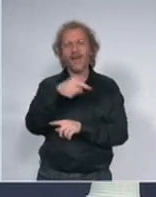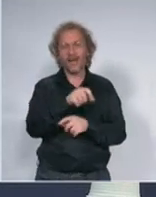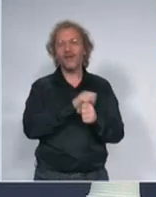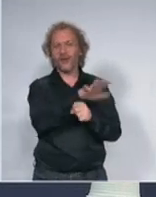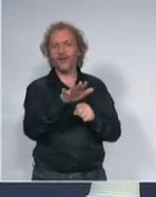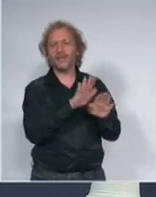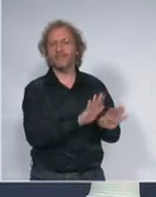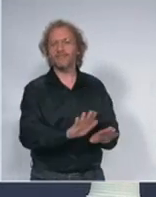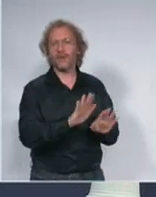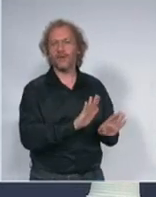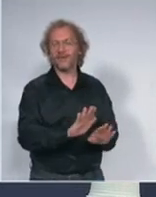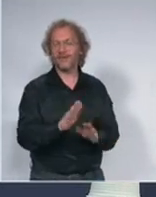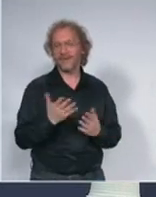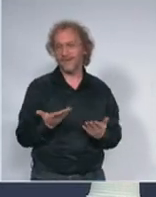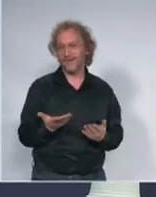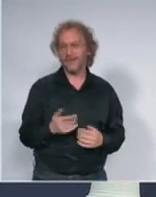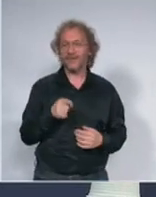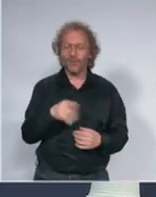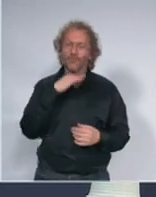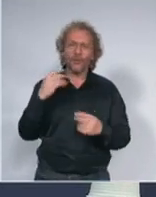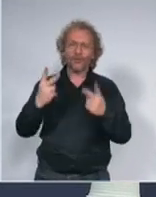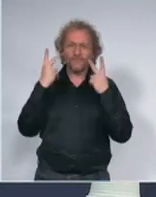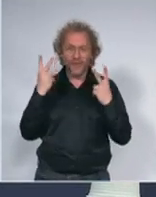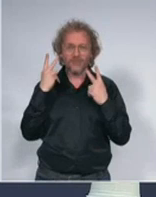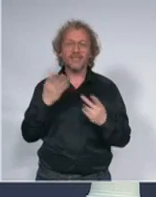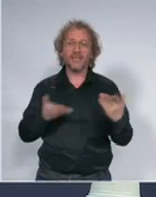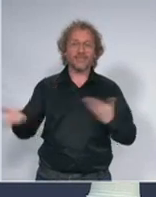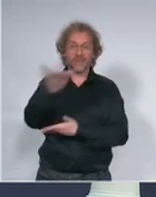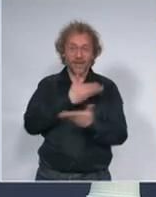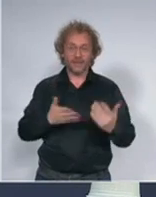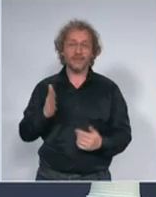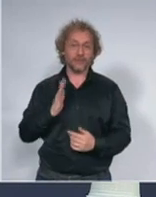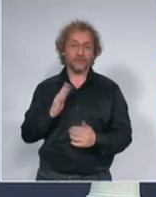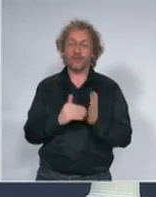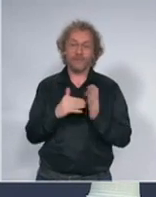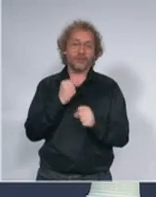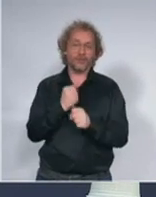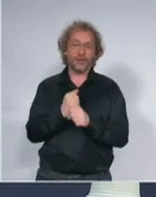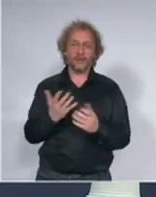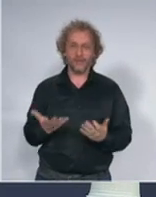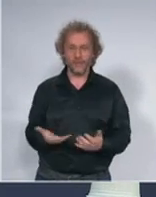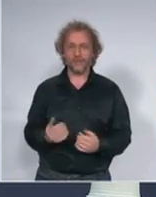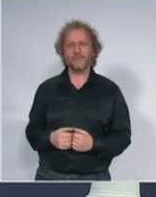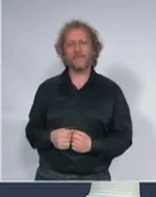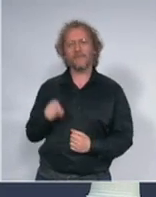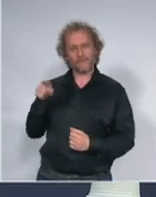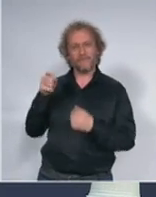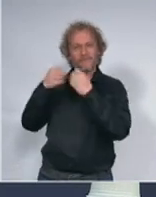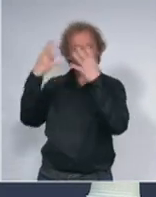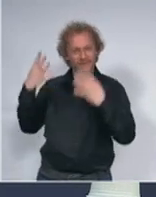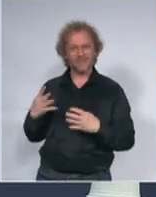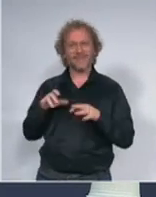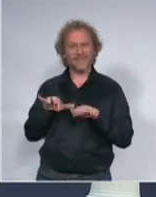ovom trenutku najvažnija stvar na koju svi zajedno treba da radimo na platformi Digitalna solidarnost će se pored